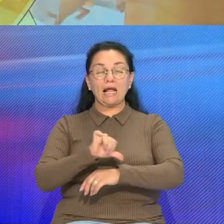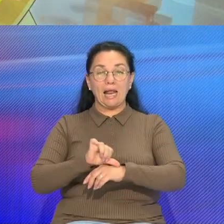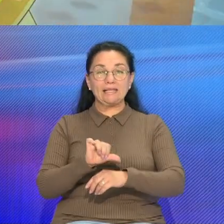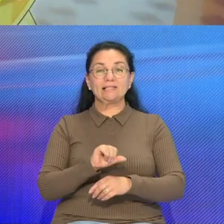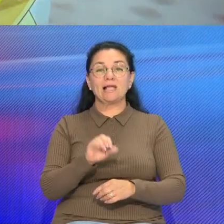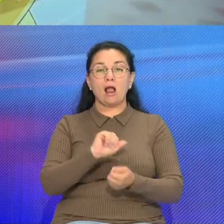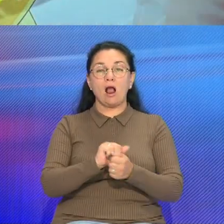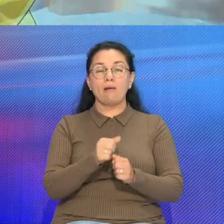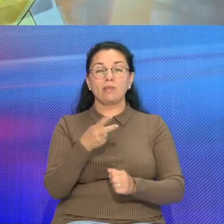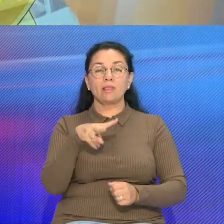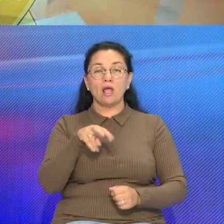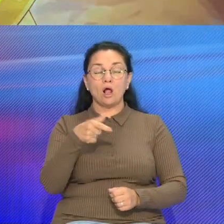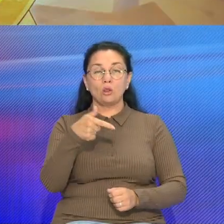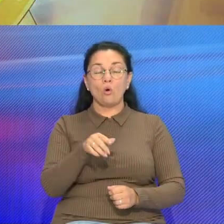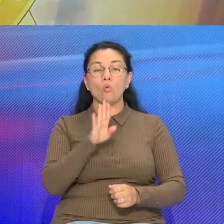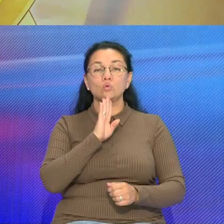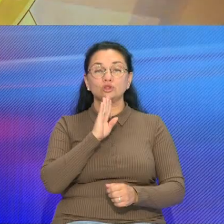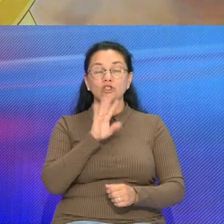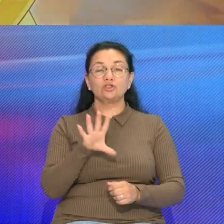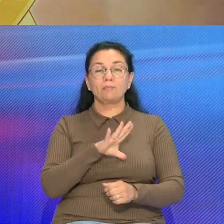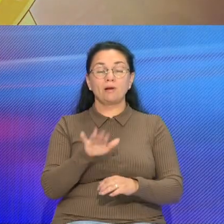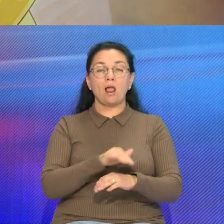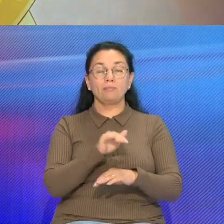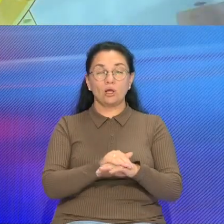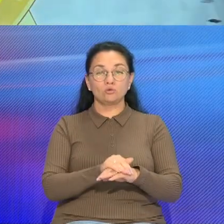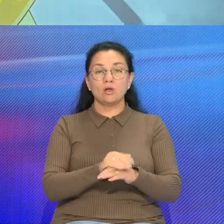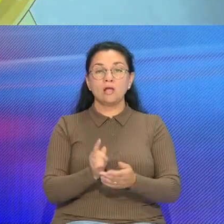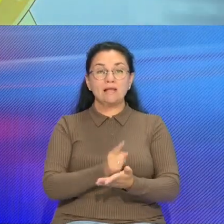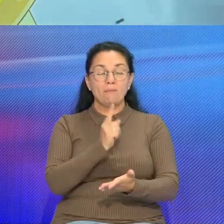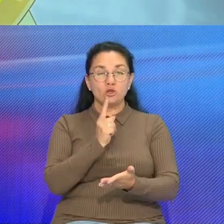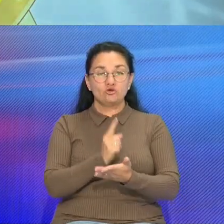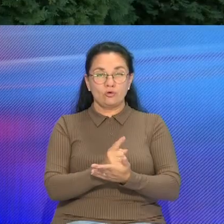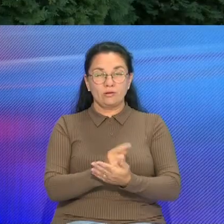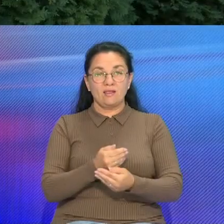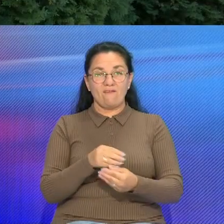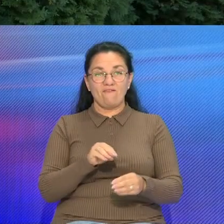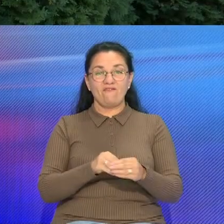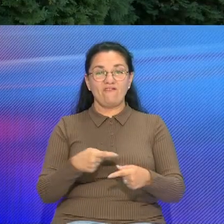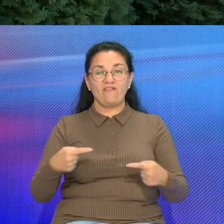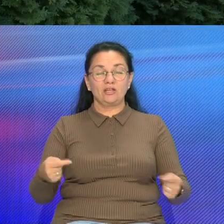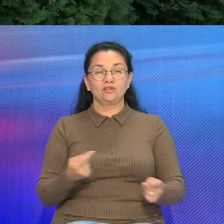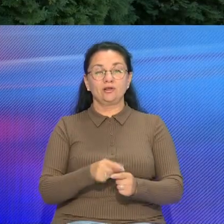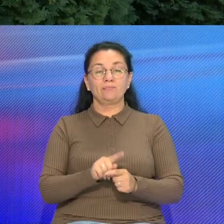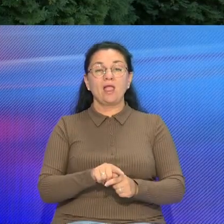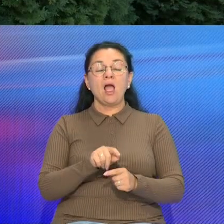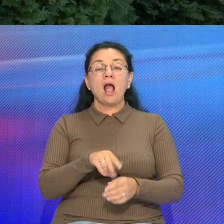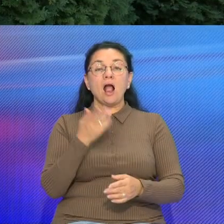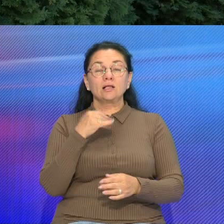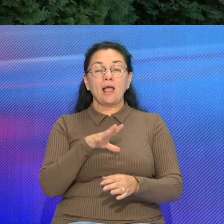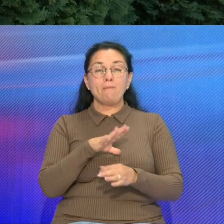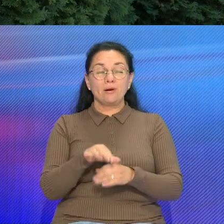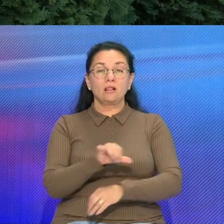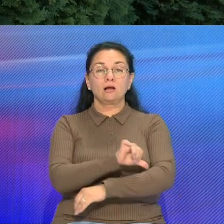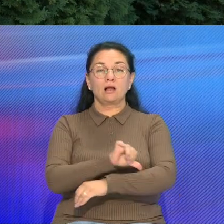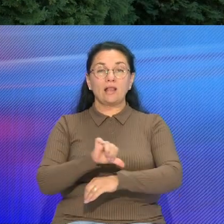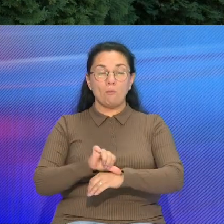оформления каменный лох У женщины были выявлены забороненные сродки В ходе таможенного контроля сотрудники Гродинской